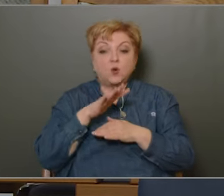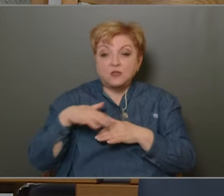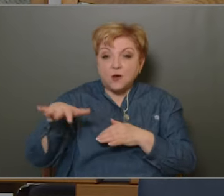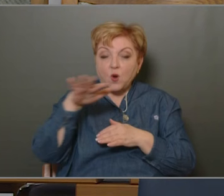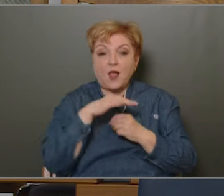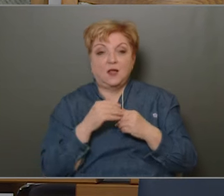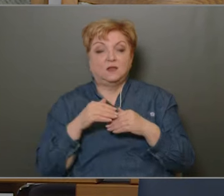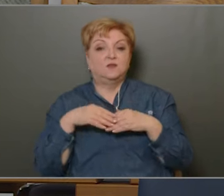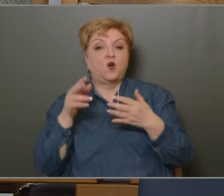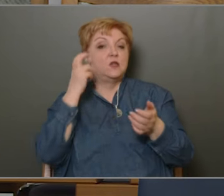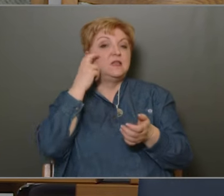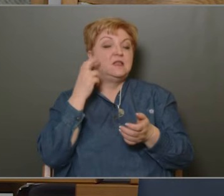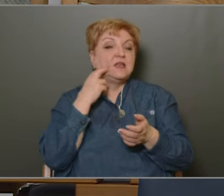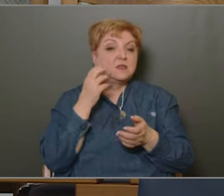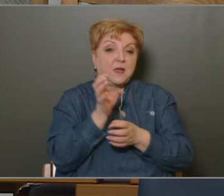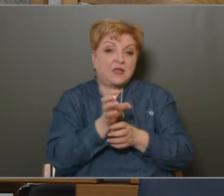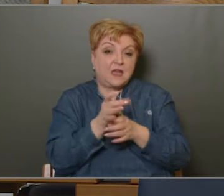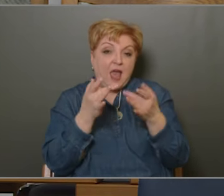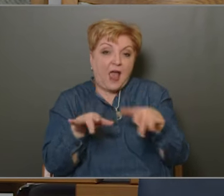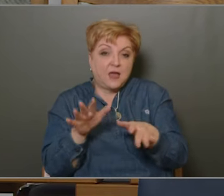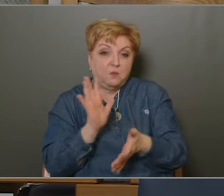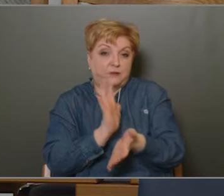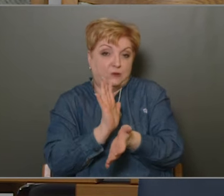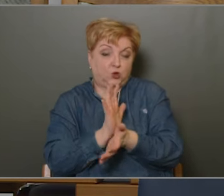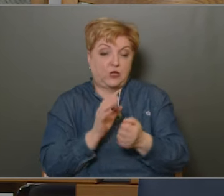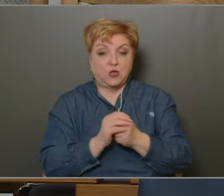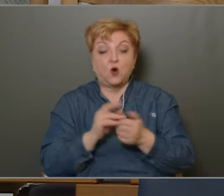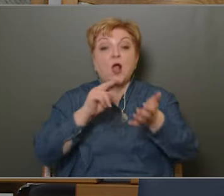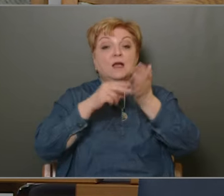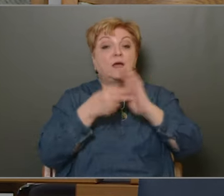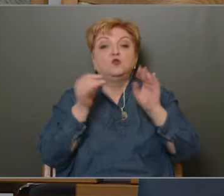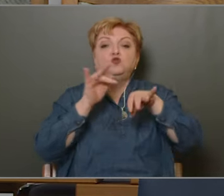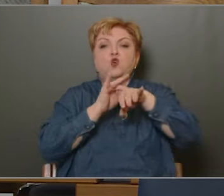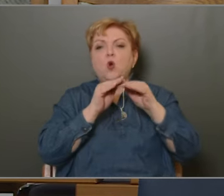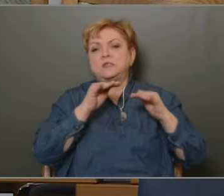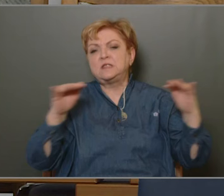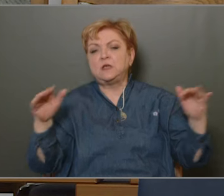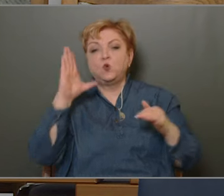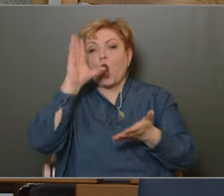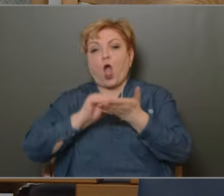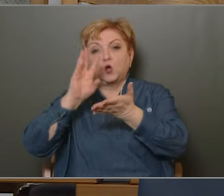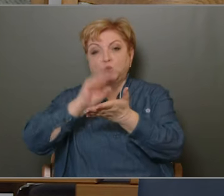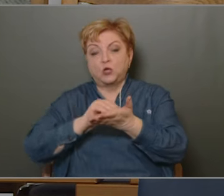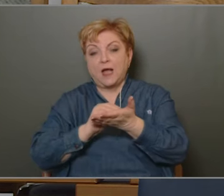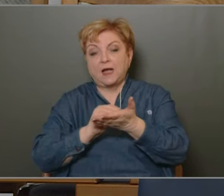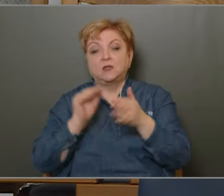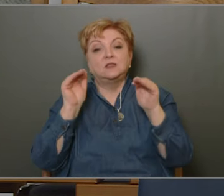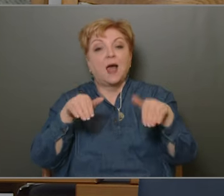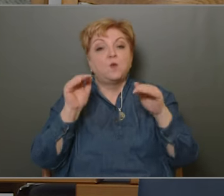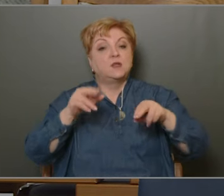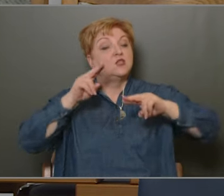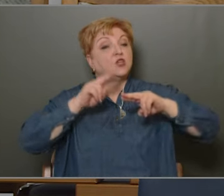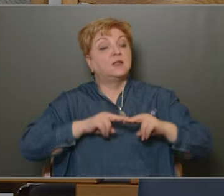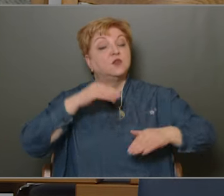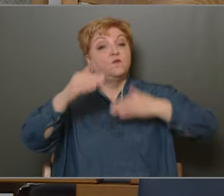létrehozásáról, intézményi férőhelyek biztosításáról. A kerület sokszínű lakosságának támogátási rendszerét